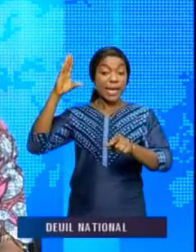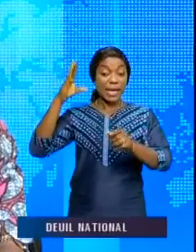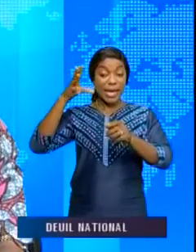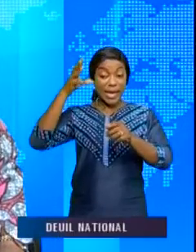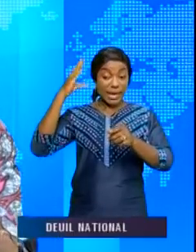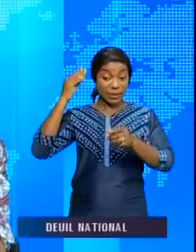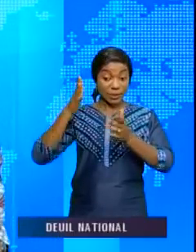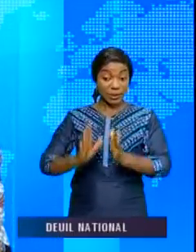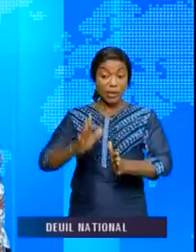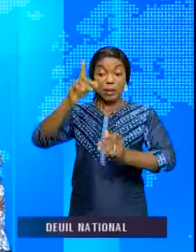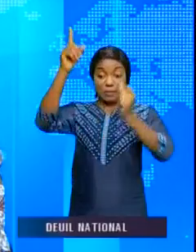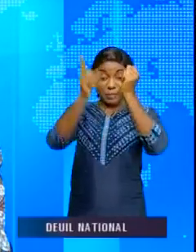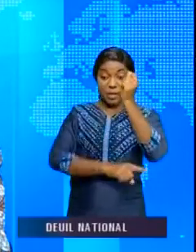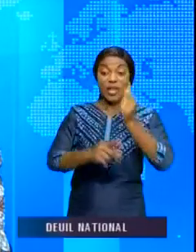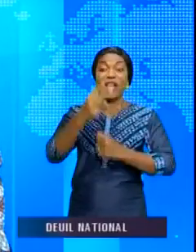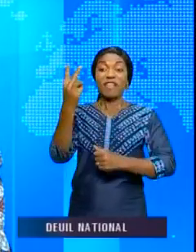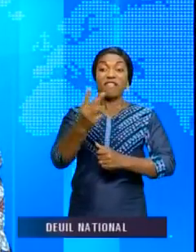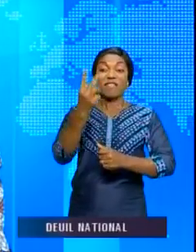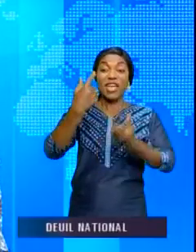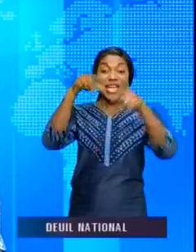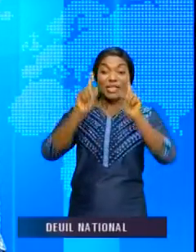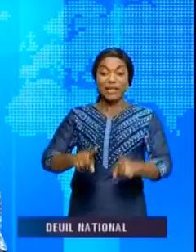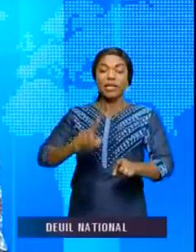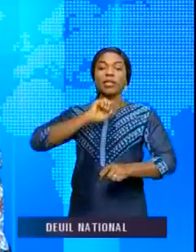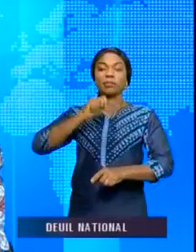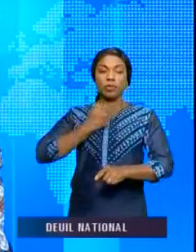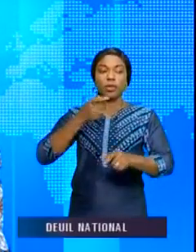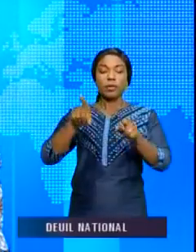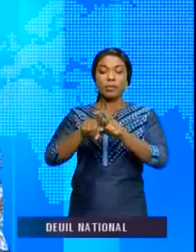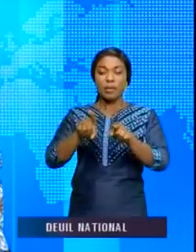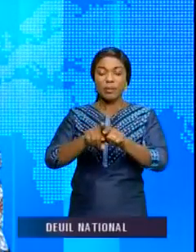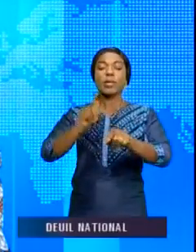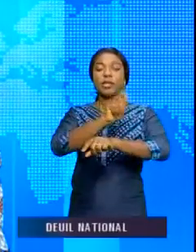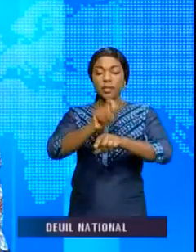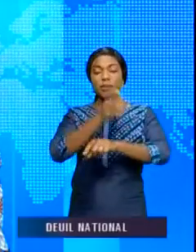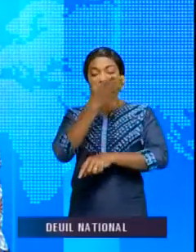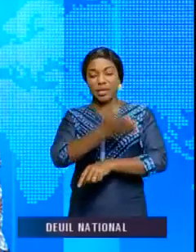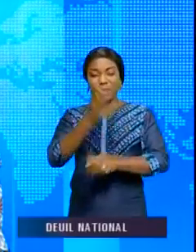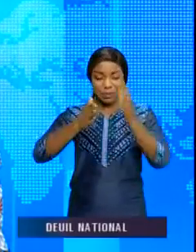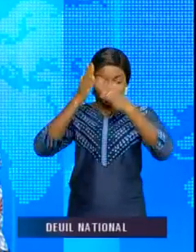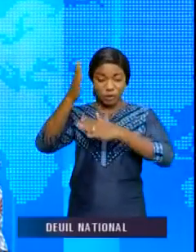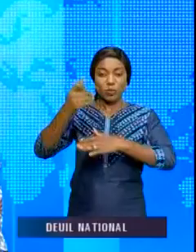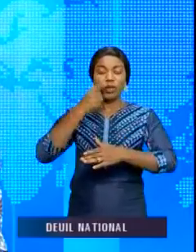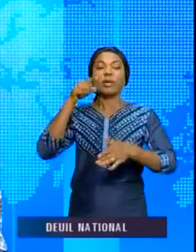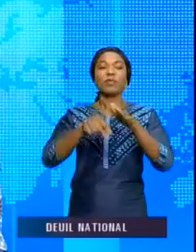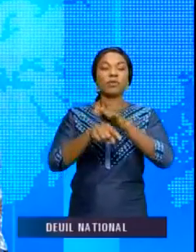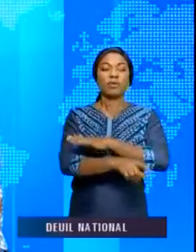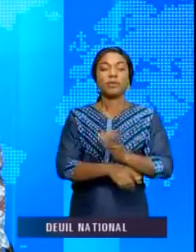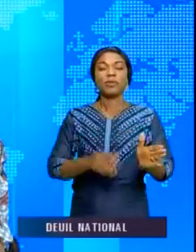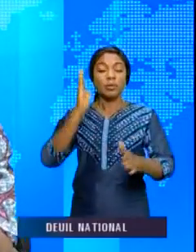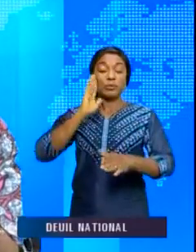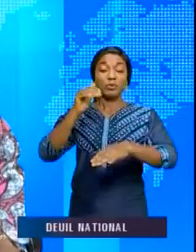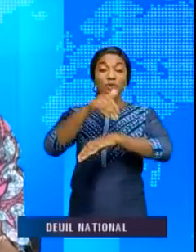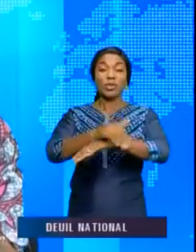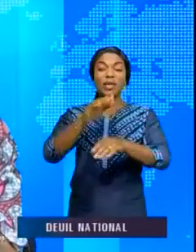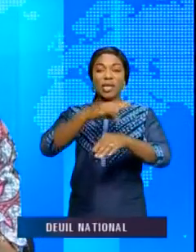'ÉPSP condamné à 20 ans de prison par cette même cour. Nous y reviendrons également dans nos prochaines éditions. Bonsoir